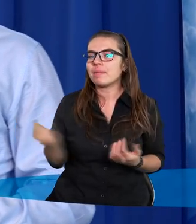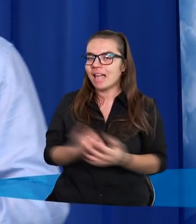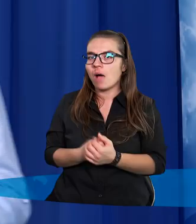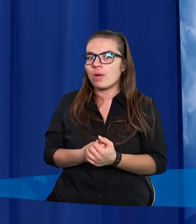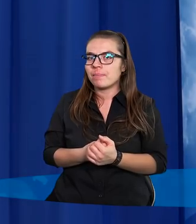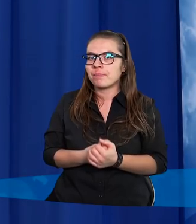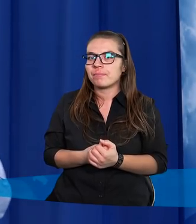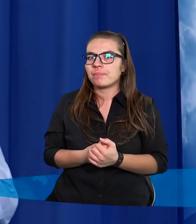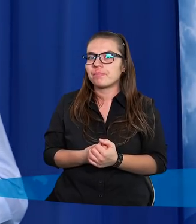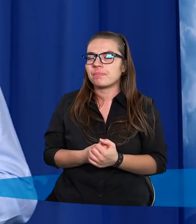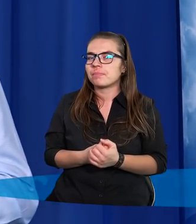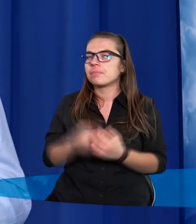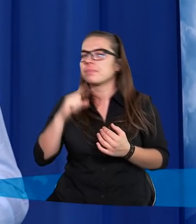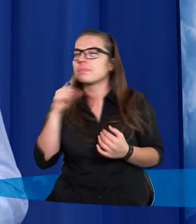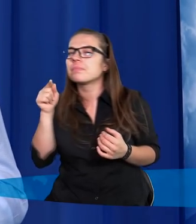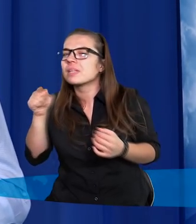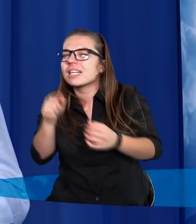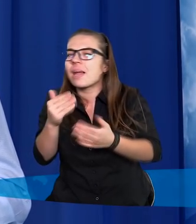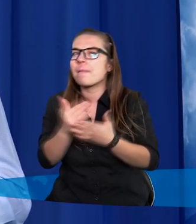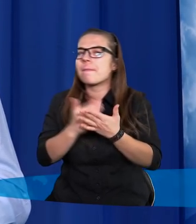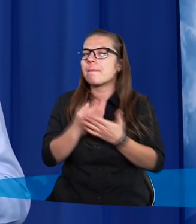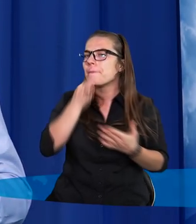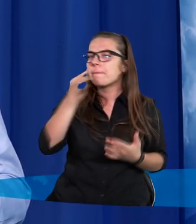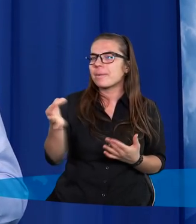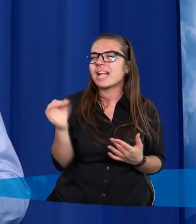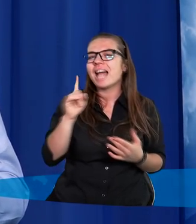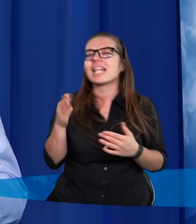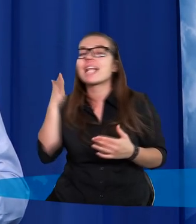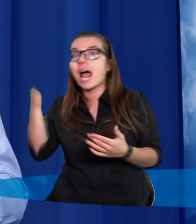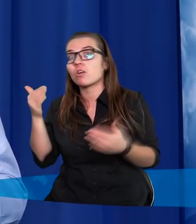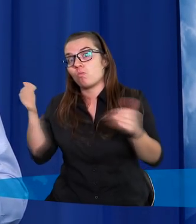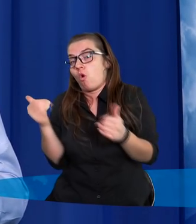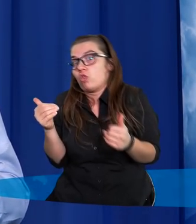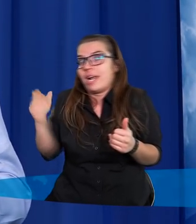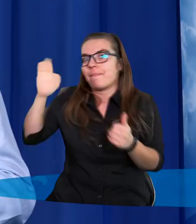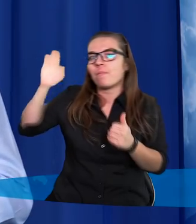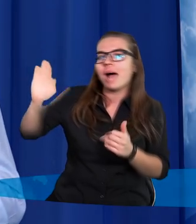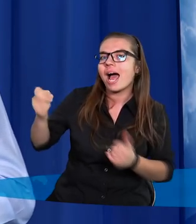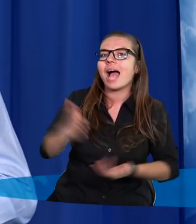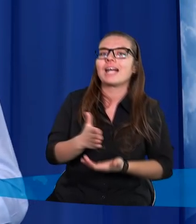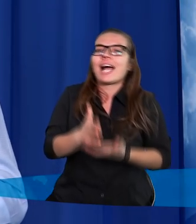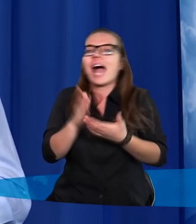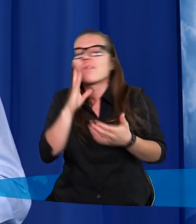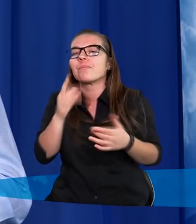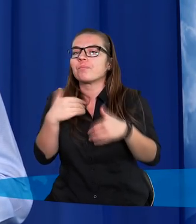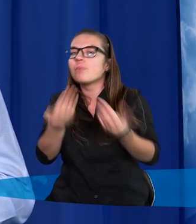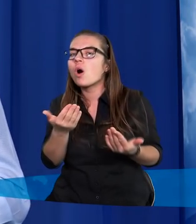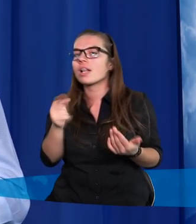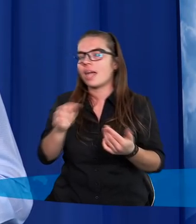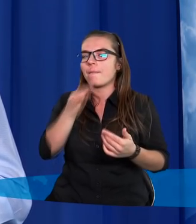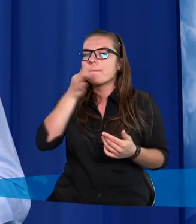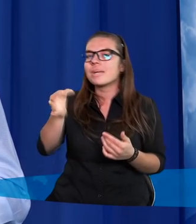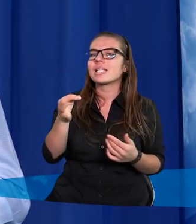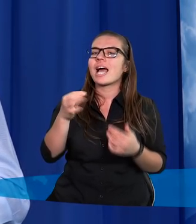Wiecie, to z jednej strony było takie pytanie z taką nadzieją, że Bóg ma jakiś ratunek, ale z drugiej strony takie